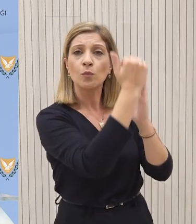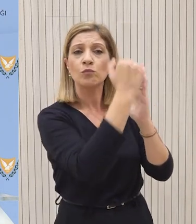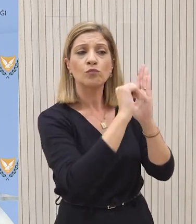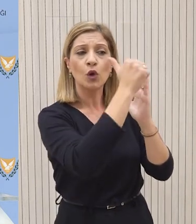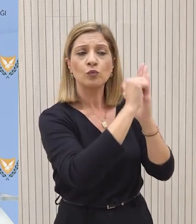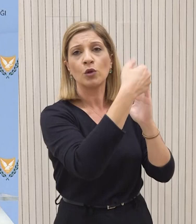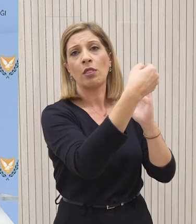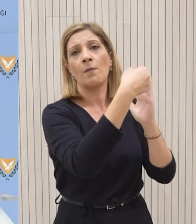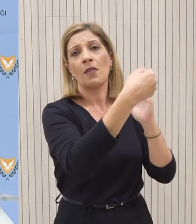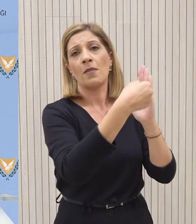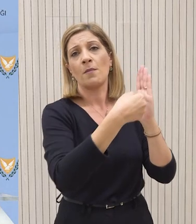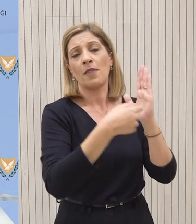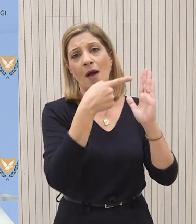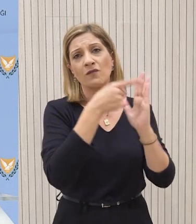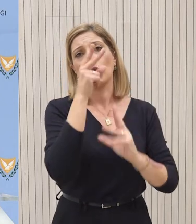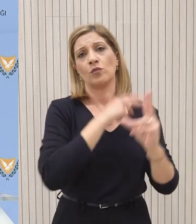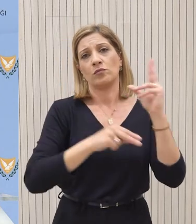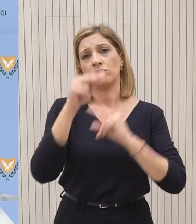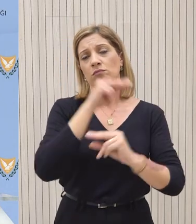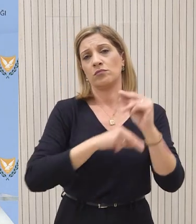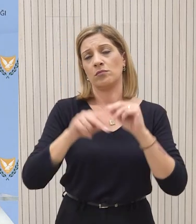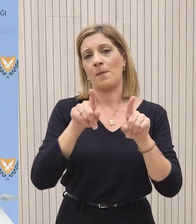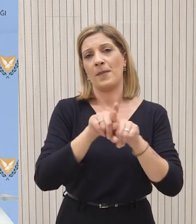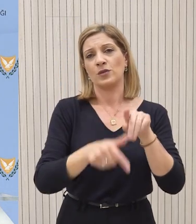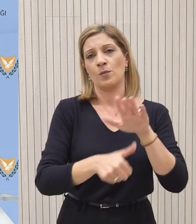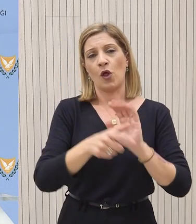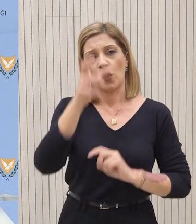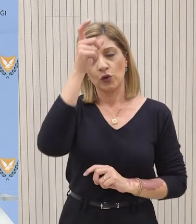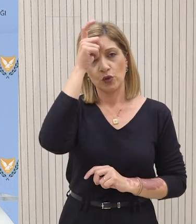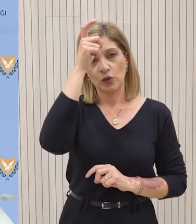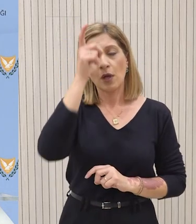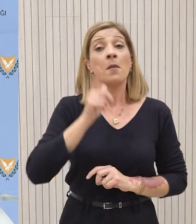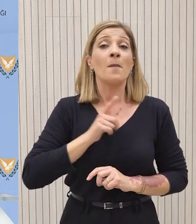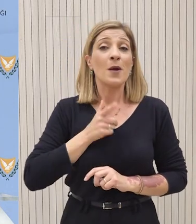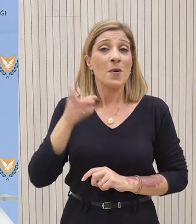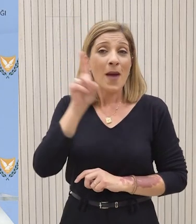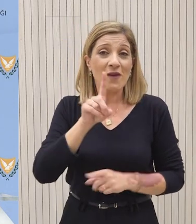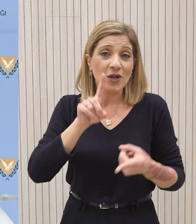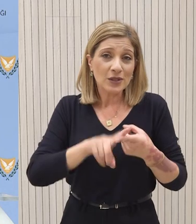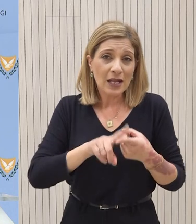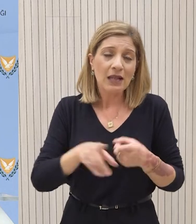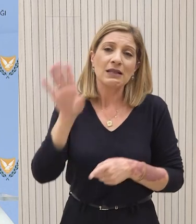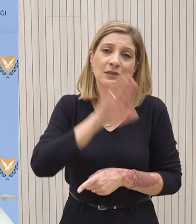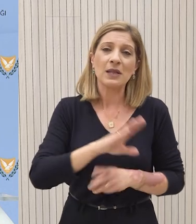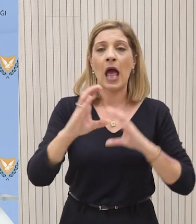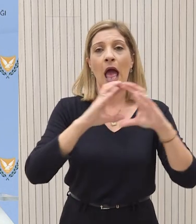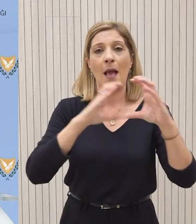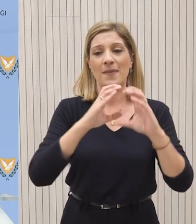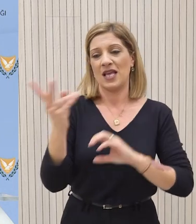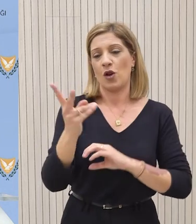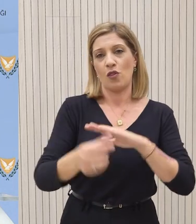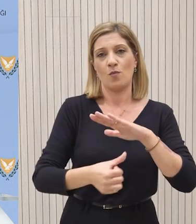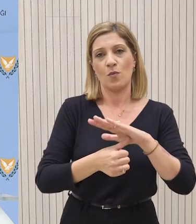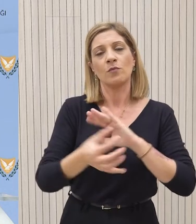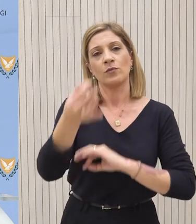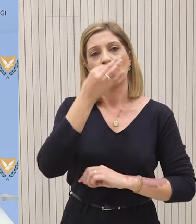που ο Έλληνας Πρωθυπουργός αναμένεται να συζητήσει με τον Τούρκο Πρωθυπουργό. Να αναμένουμε να ολοκληρωθεί η αυριανή συνάντηση και θα υπάρξει η επικοινωνία του πρόεδρου της Δημοκρατίας με τον